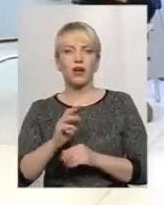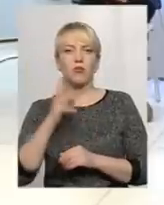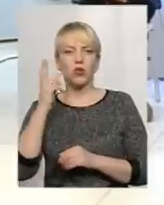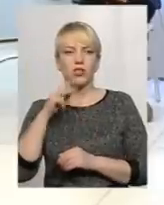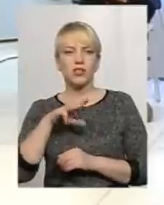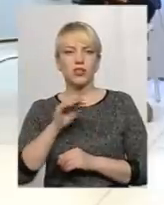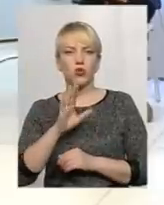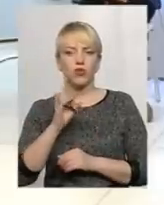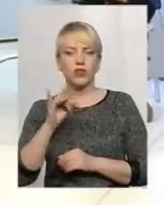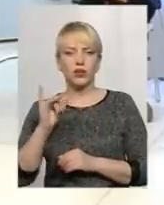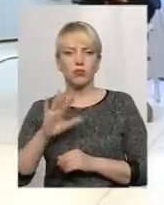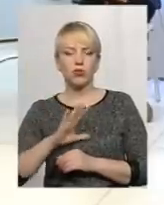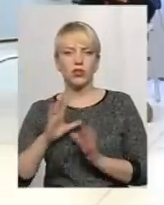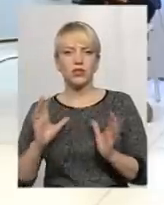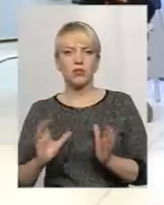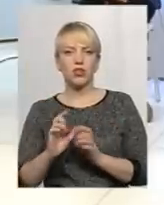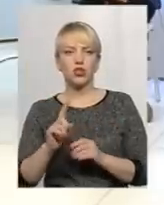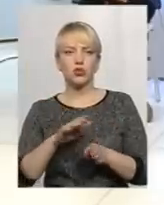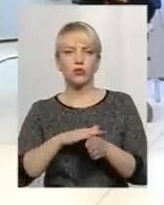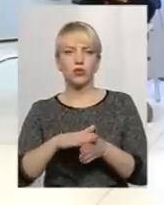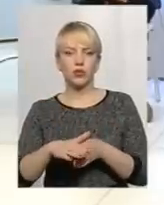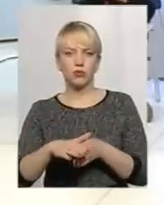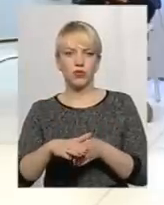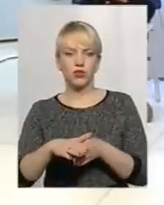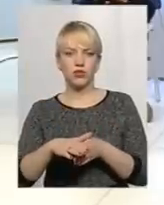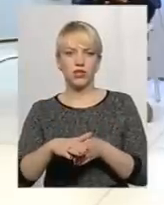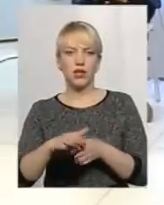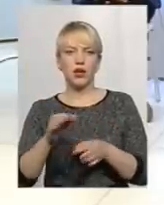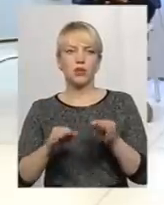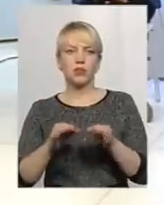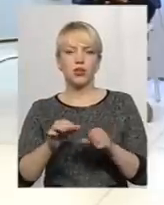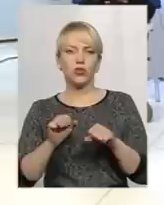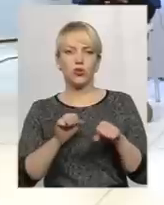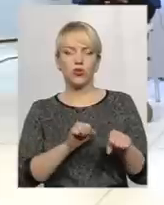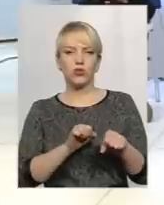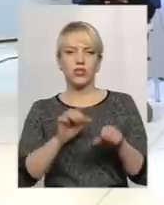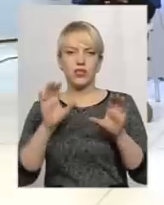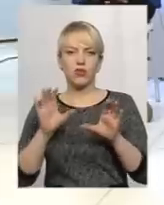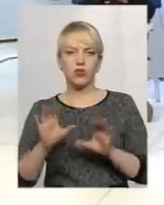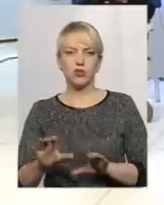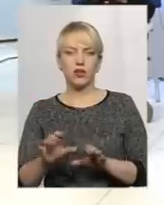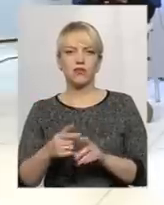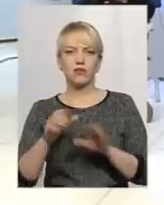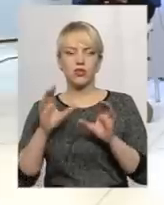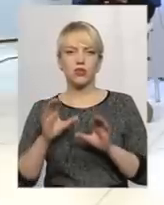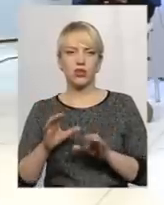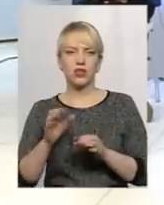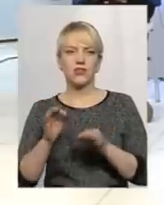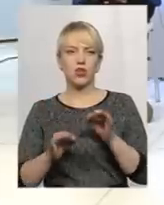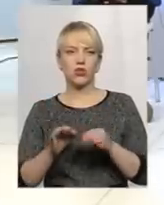були збережені, щоб дотримувалось природоохоронне законодавство, законодавство екологічне т.д?